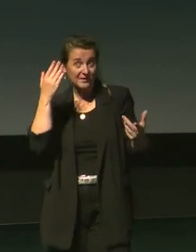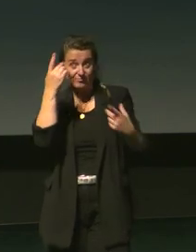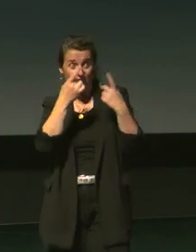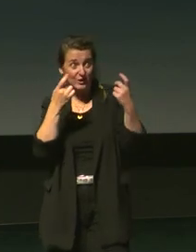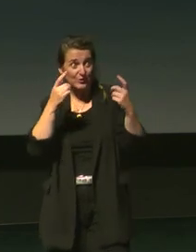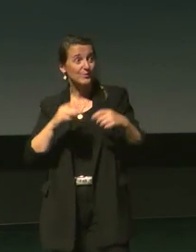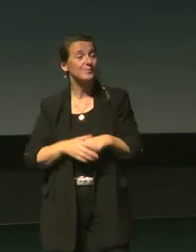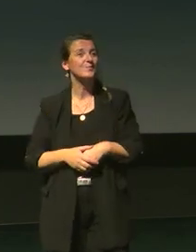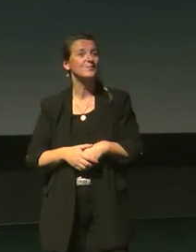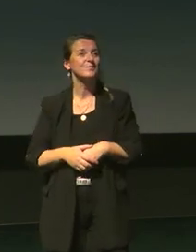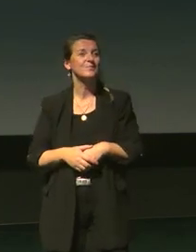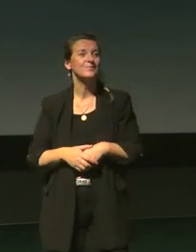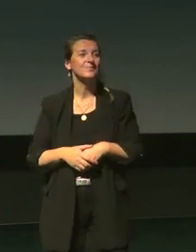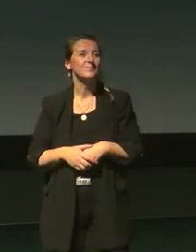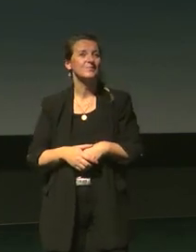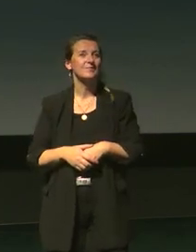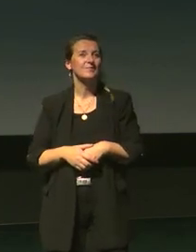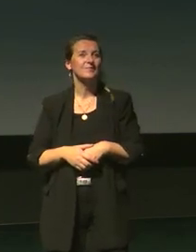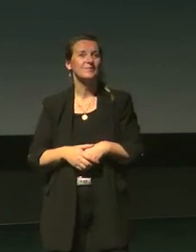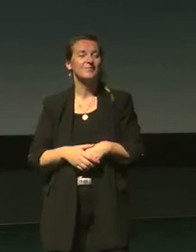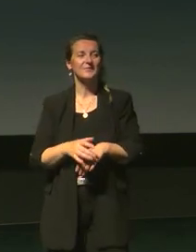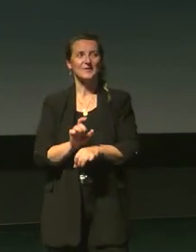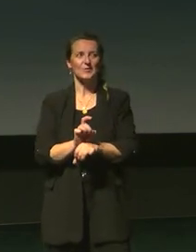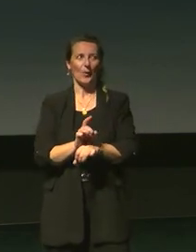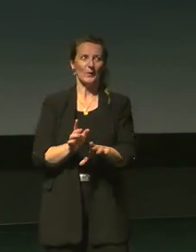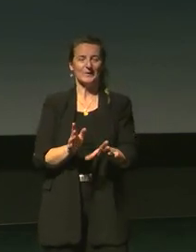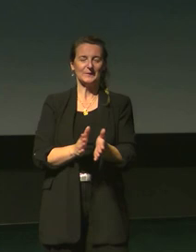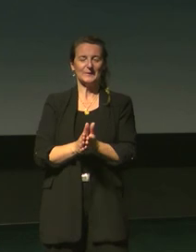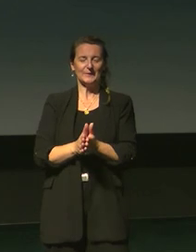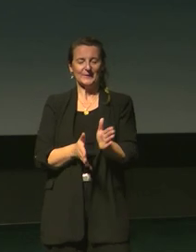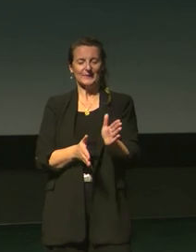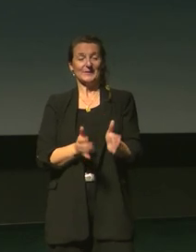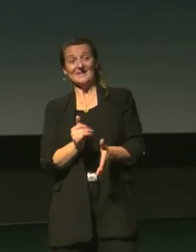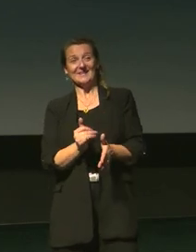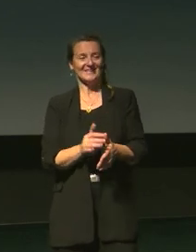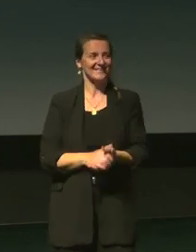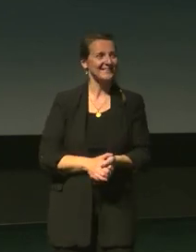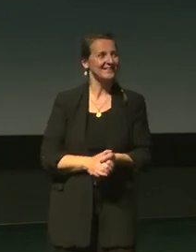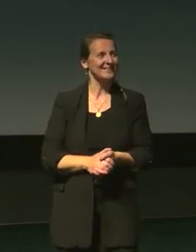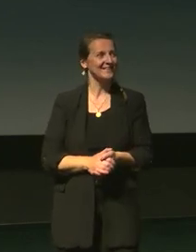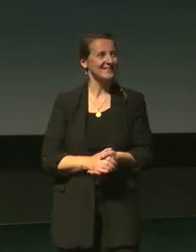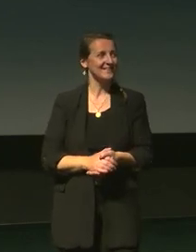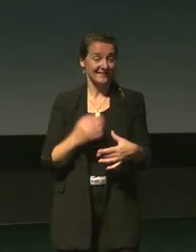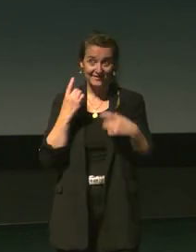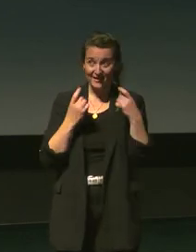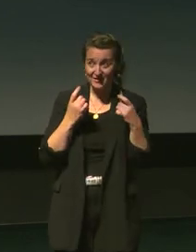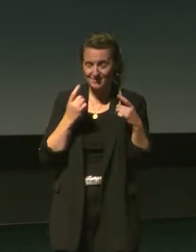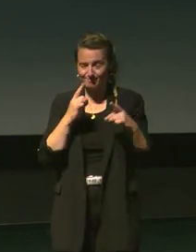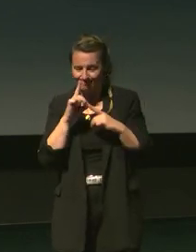vos questions je vous laisse quelques petites secondes pour pour y réfléchir